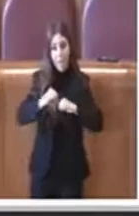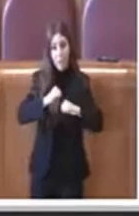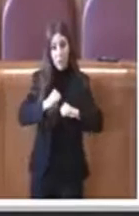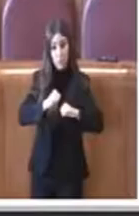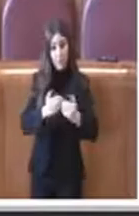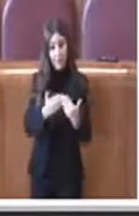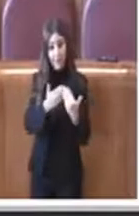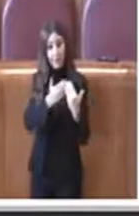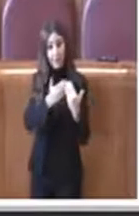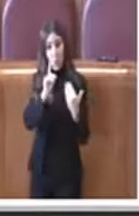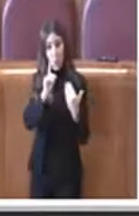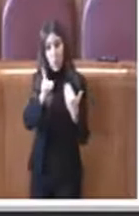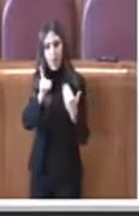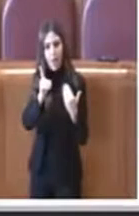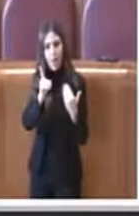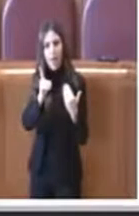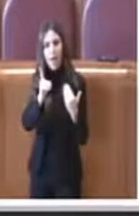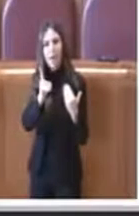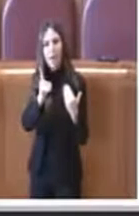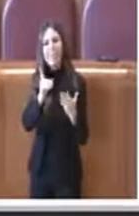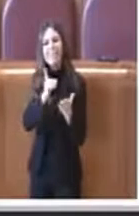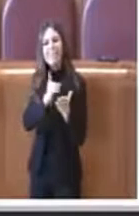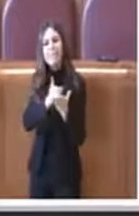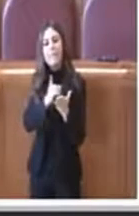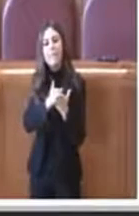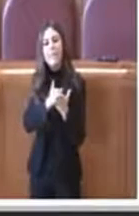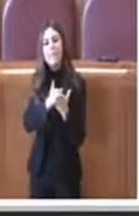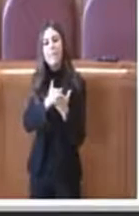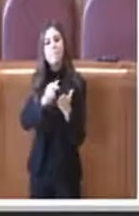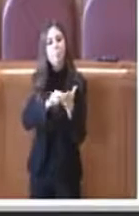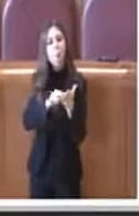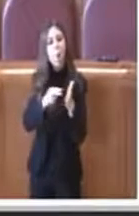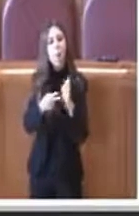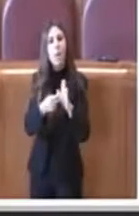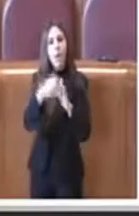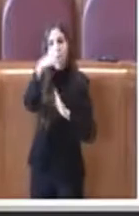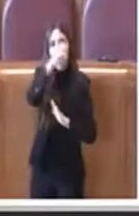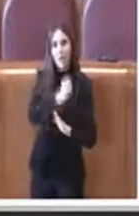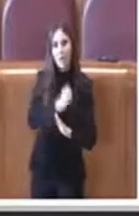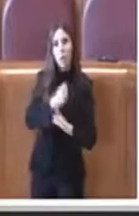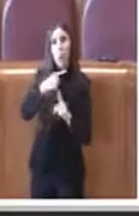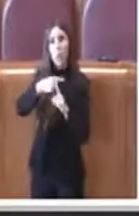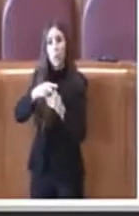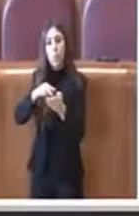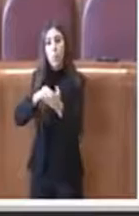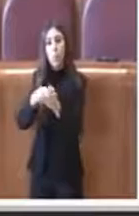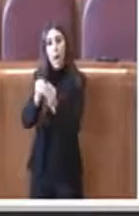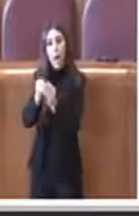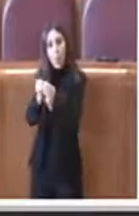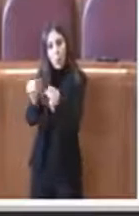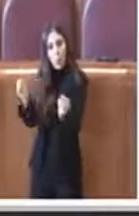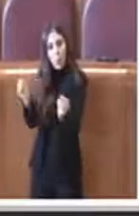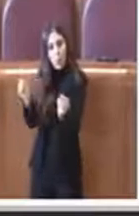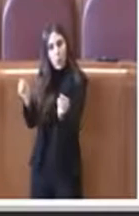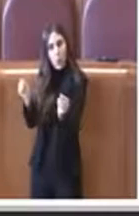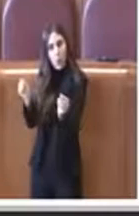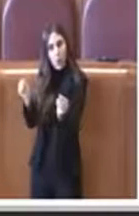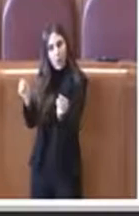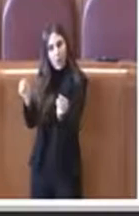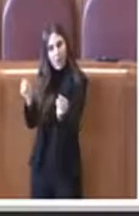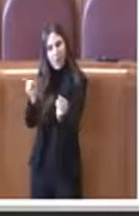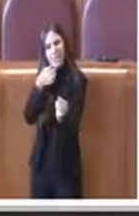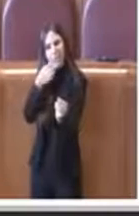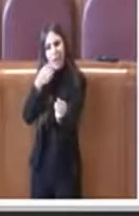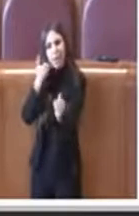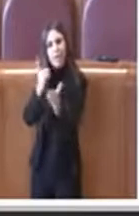è che non solo ha individuato il problema ma ha individuato anche la soluzione per cui ha trovato